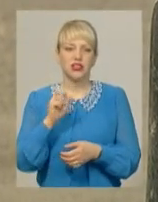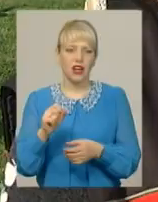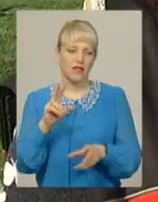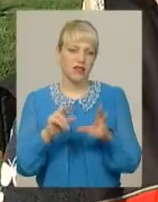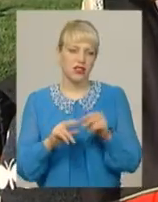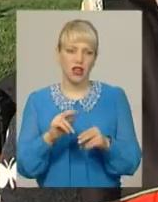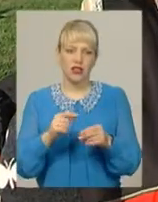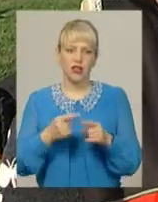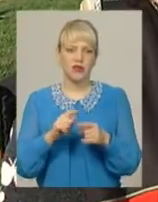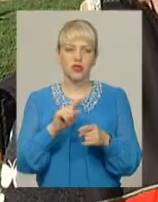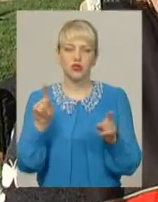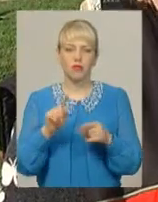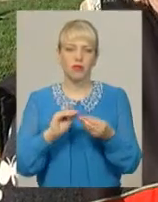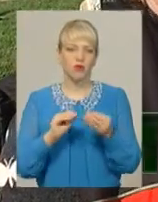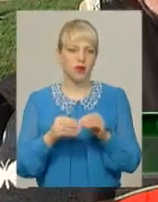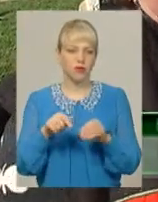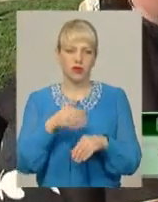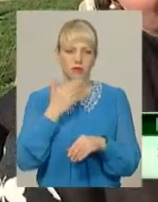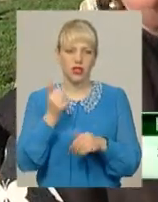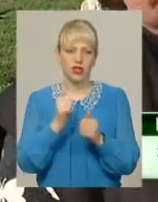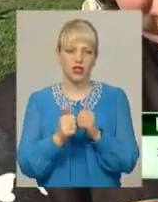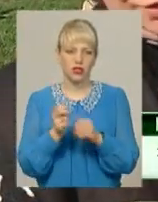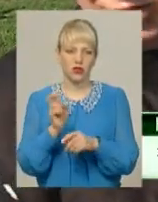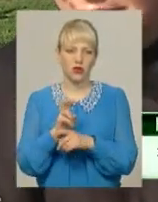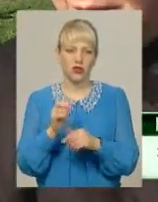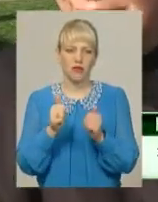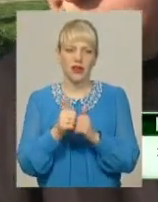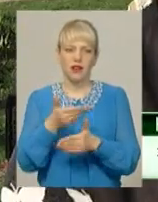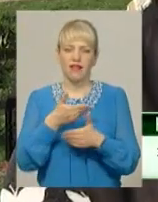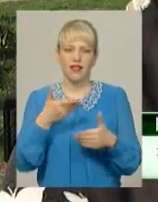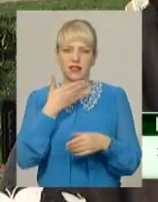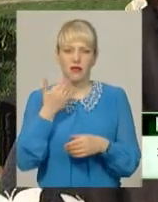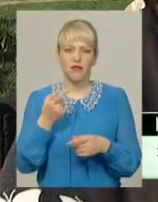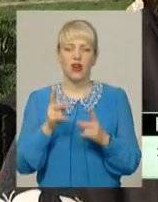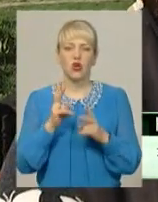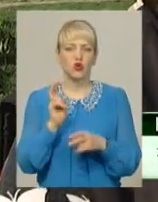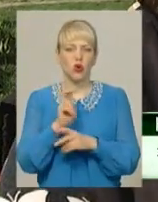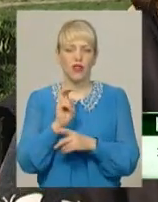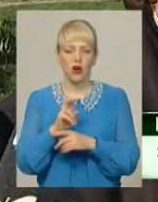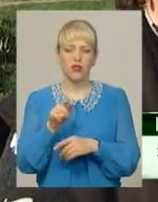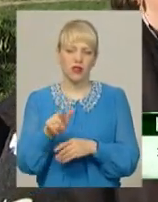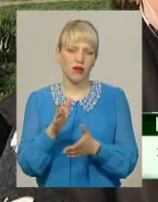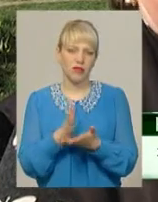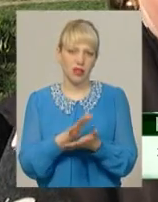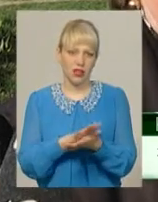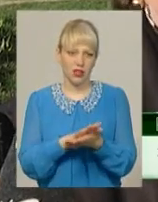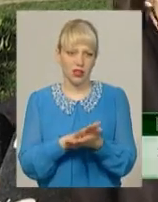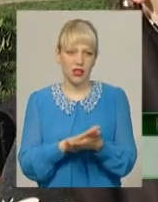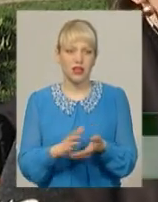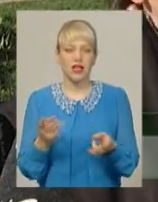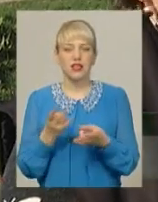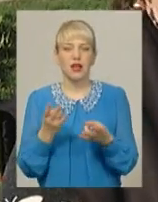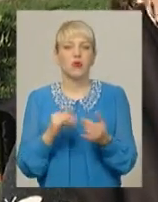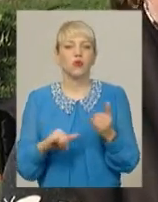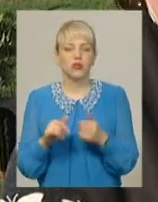вбачає. Ми часто ходимо, прибираємо, то біля нас немає. Хто не ходить, там є. Полігон десь теж мусить бути, в нас в селищі кудись